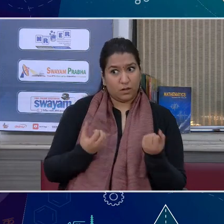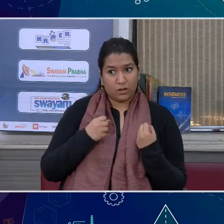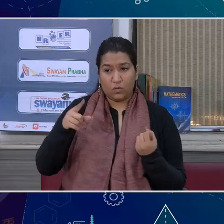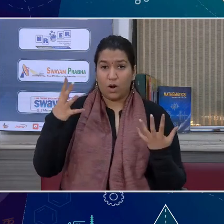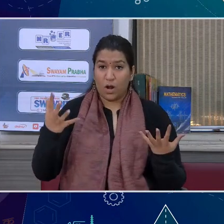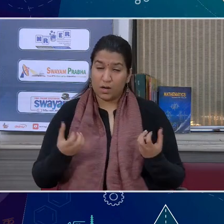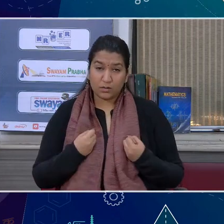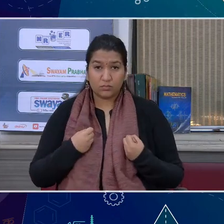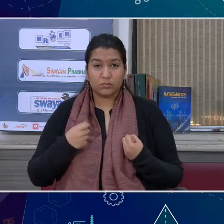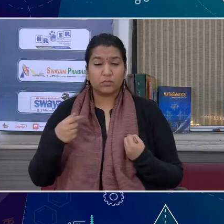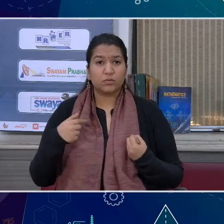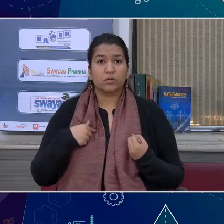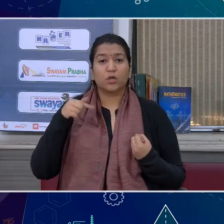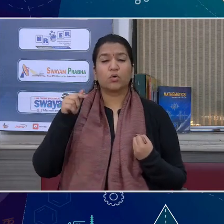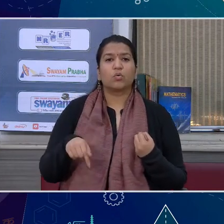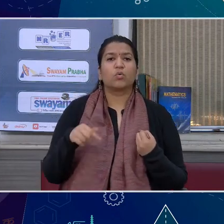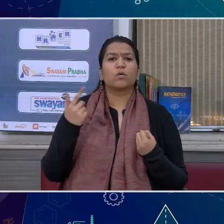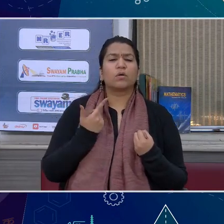करेगा तभी जो हम